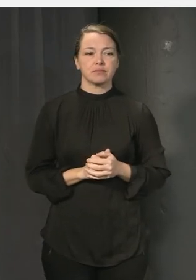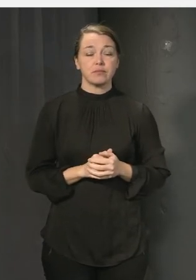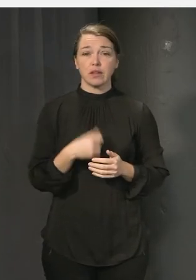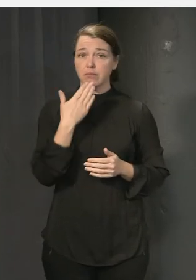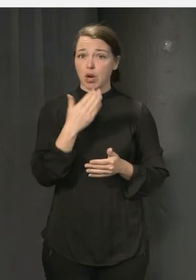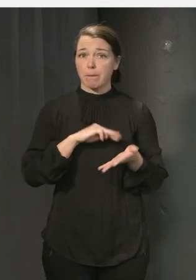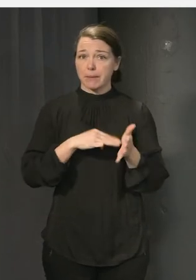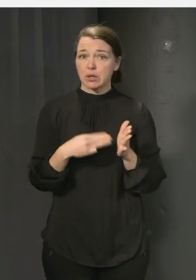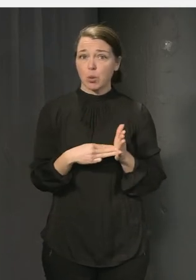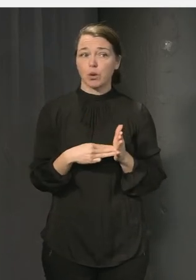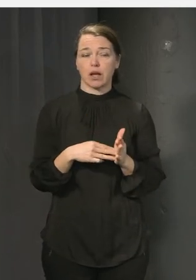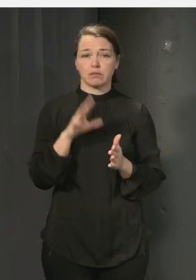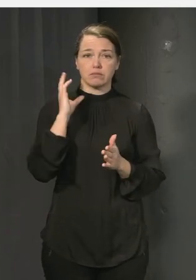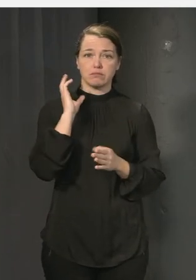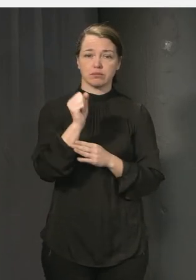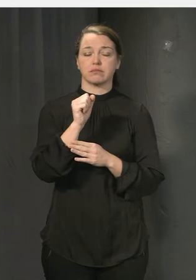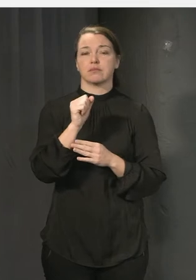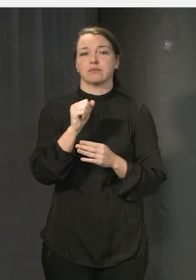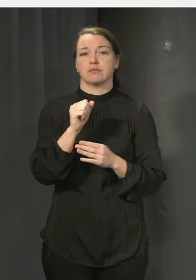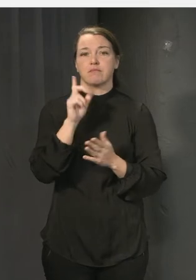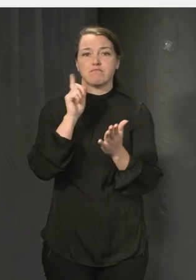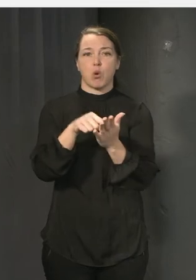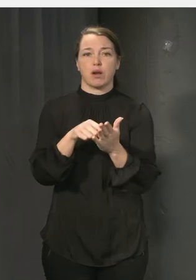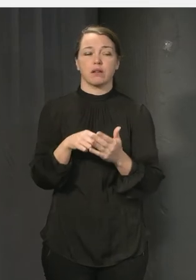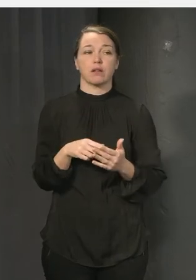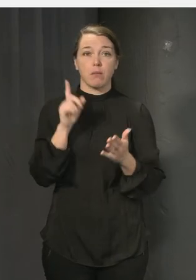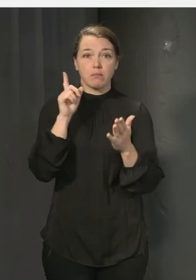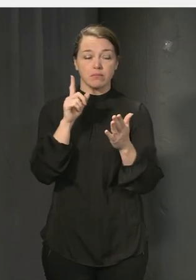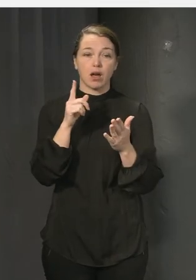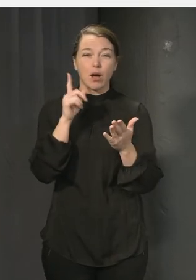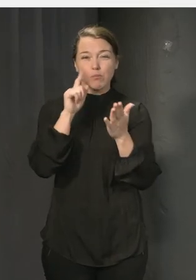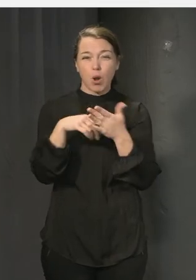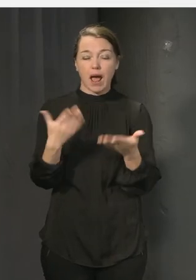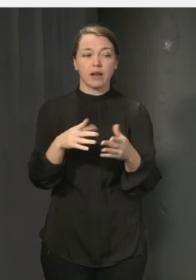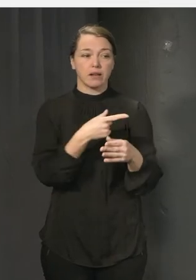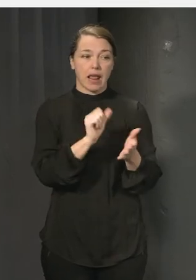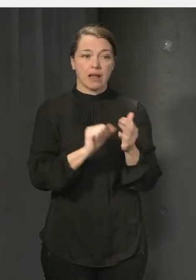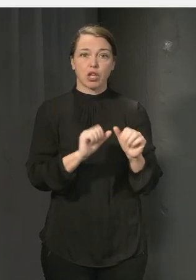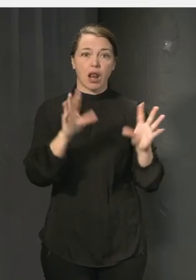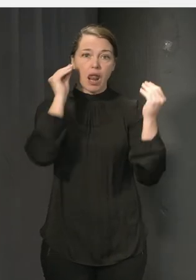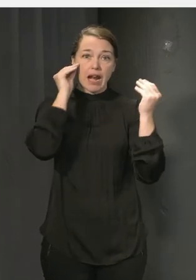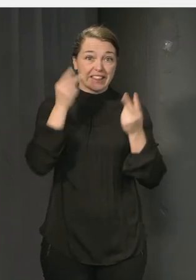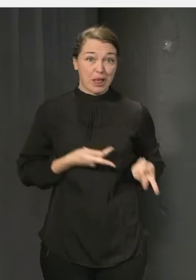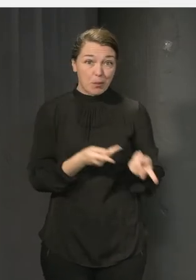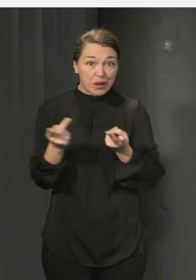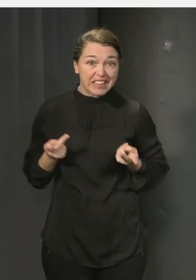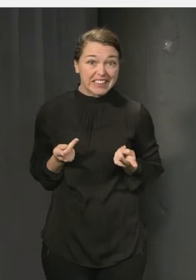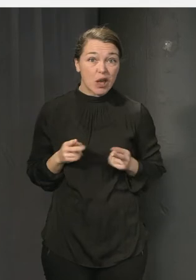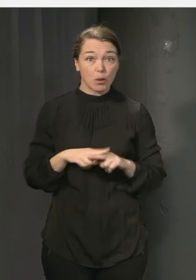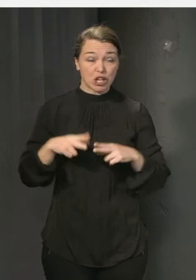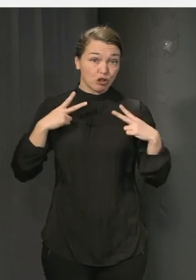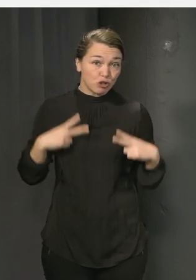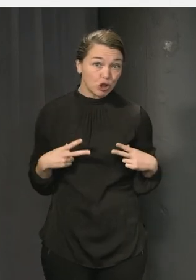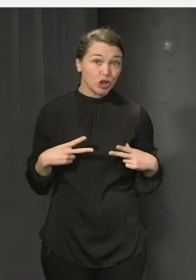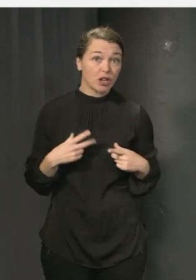att målet ska vara att både lära sig demokrati och känna sig trygg. Men ja, jag tror bara att det